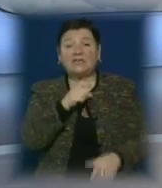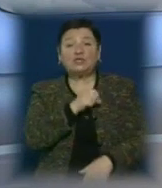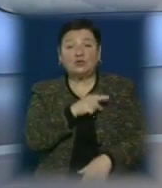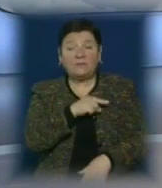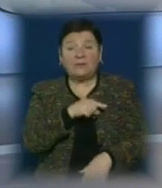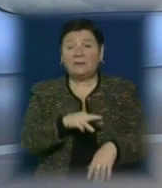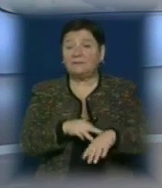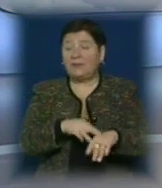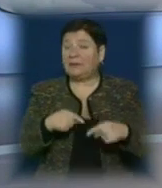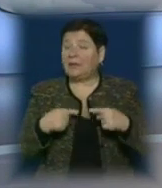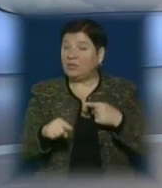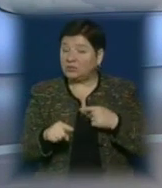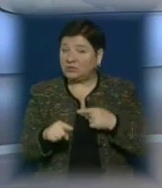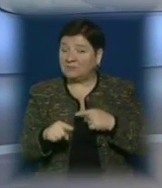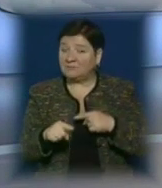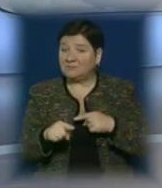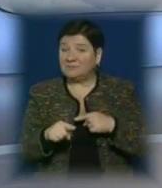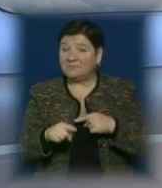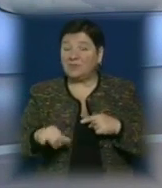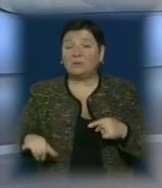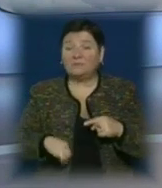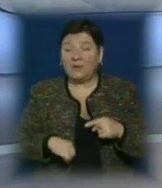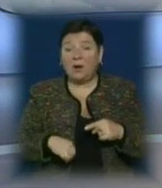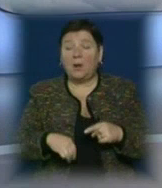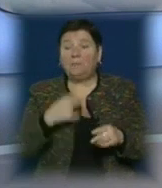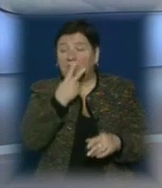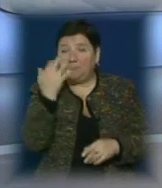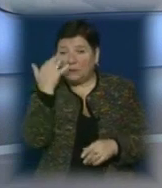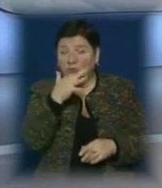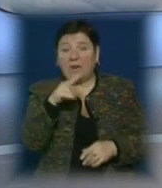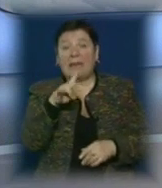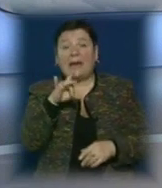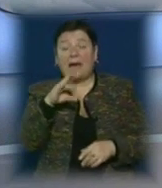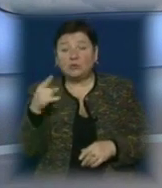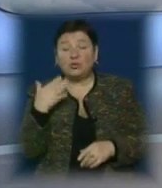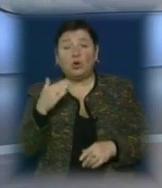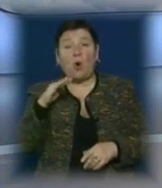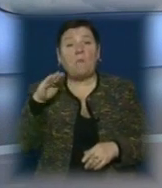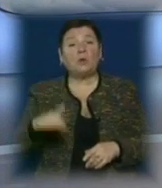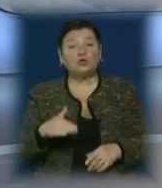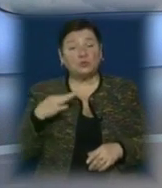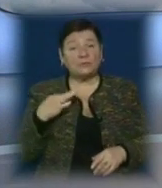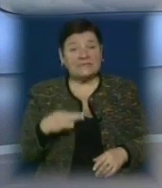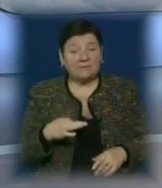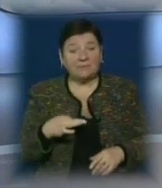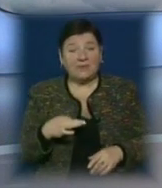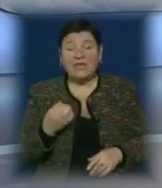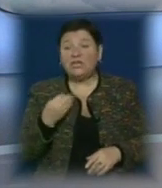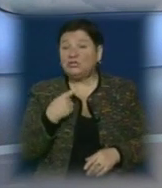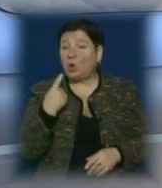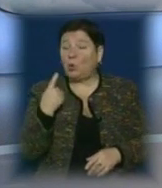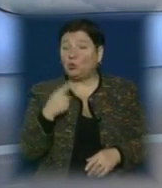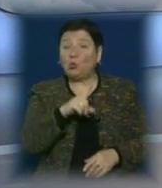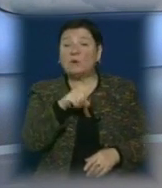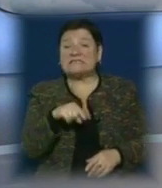правоохоронців на ряд інших злочинів. Підозрюваним у вбивстві Калману Лакатошу та його молодшому сину інкримінують ще одну